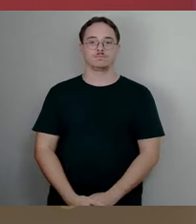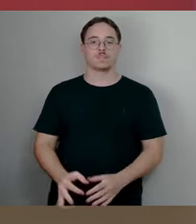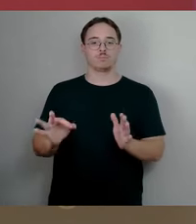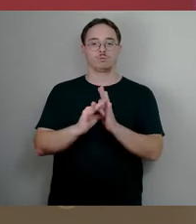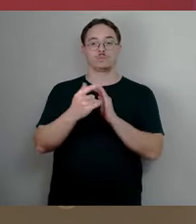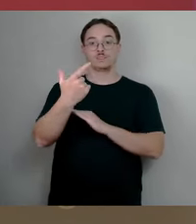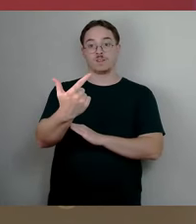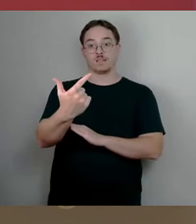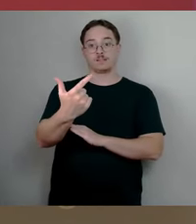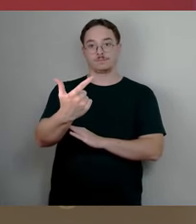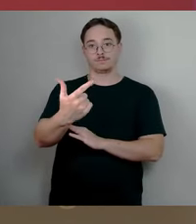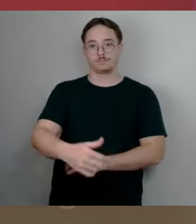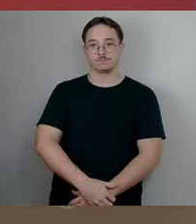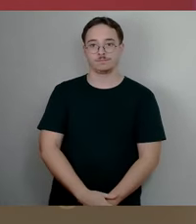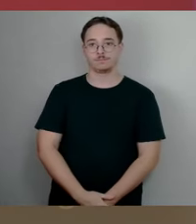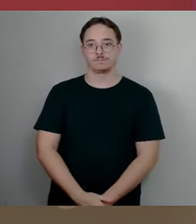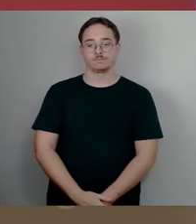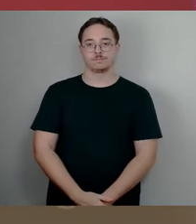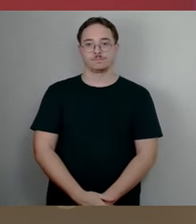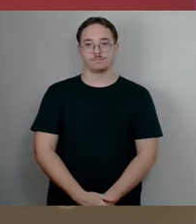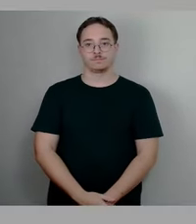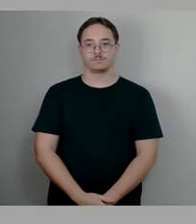hier zustimmen kann, bitte ich um das Stimmzeichen.